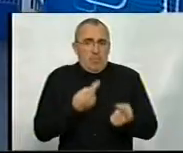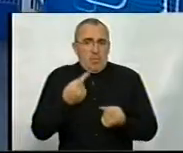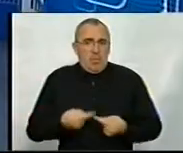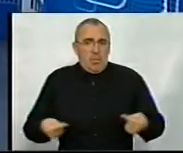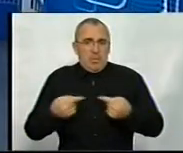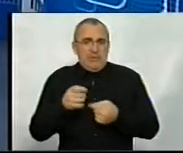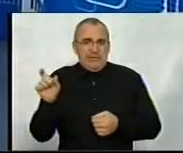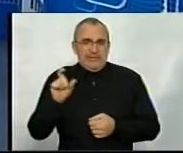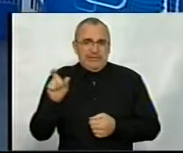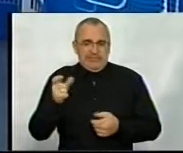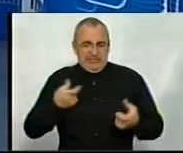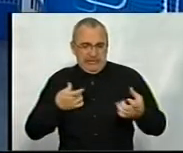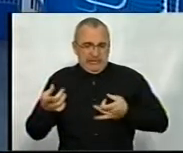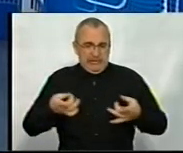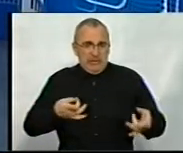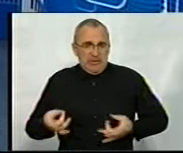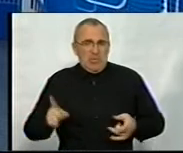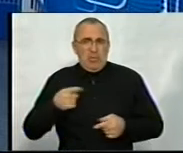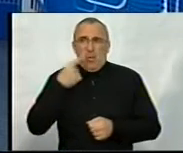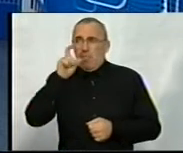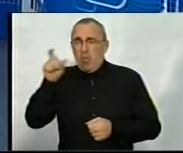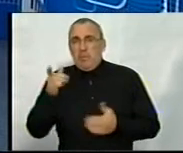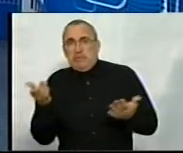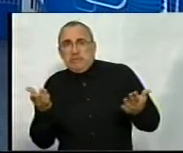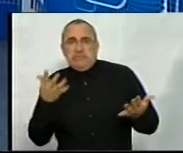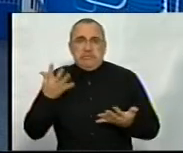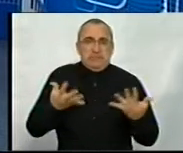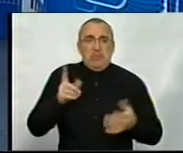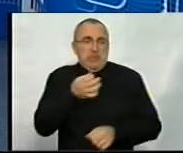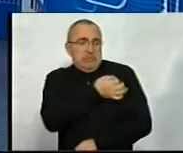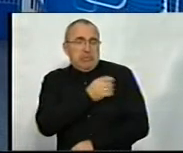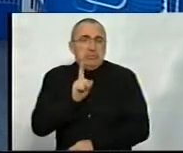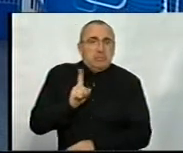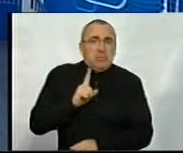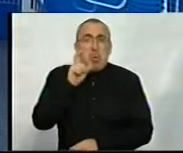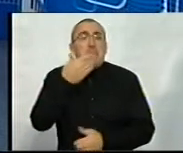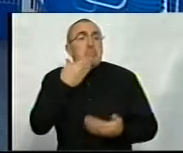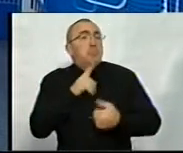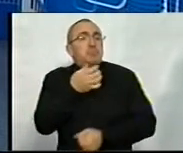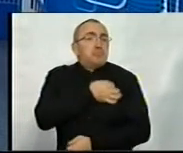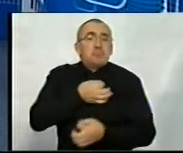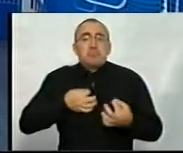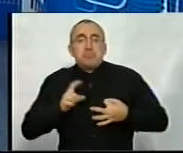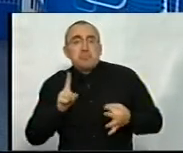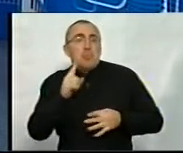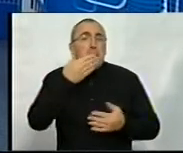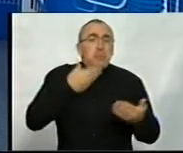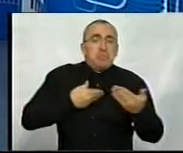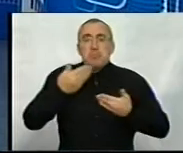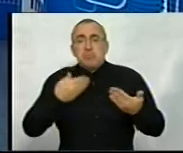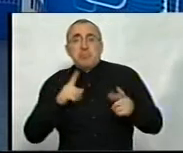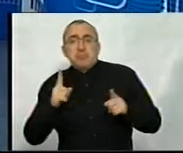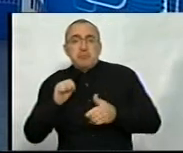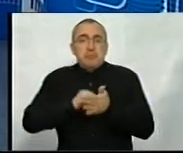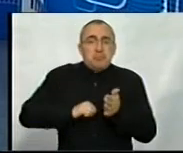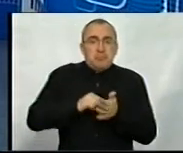синяки, мне приходилось что-то говорить людям, от чего этот синяк, ну, люди спрашивали, от чего синяк, почему синяк, и